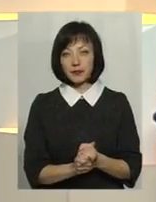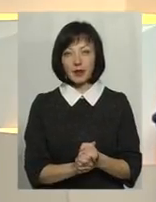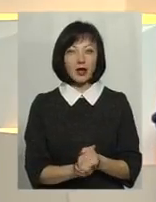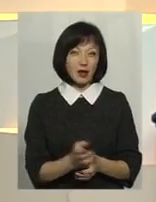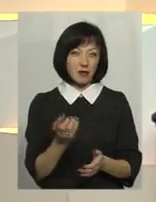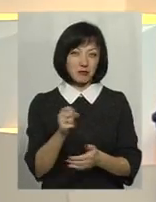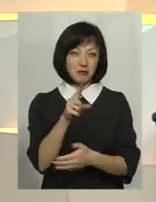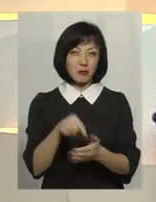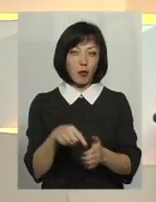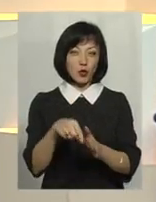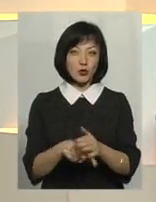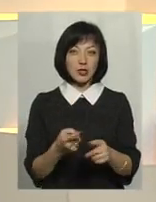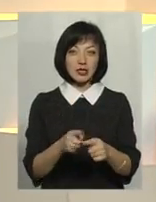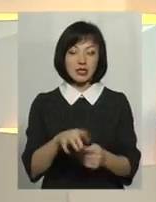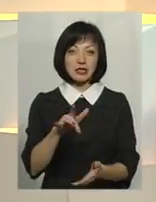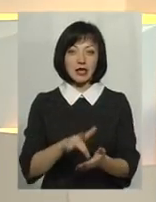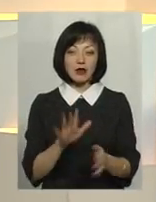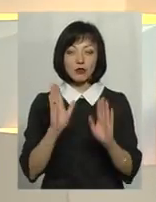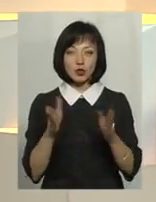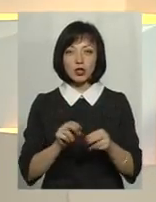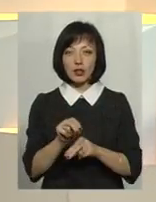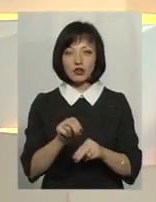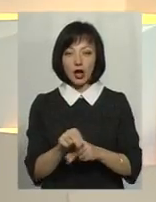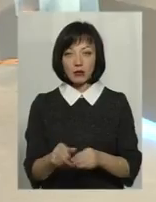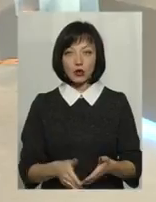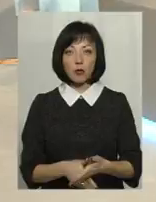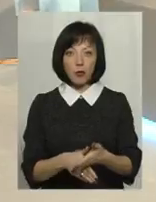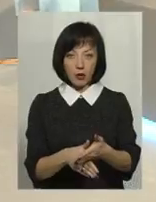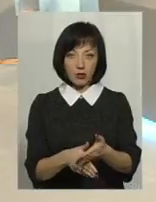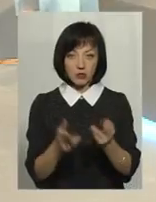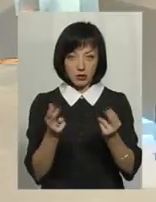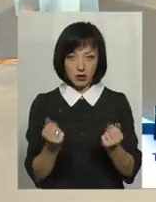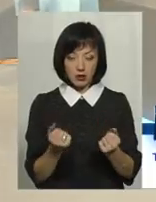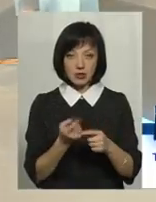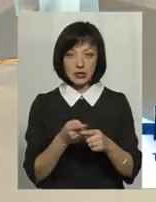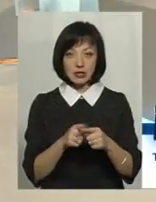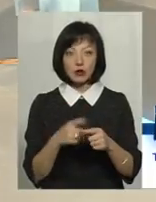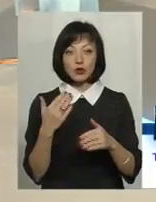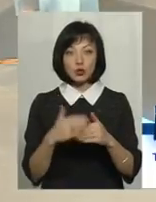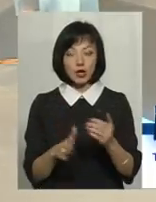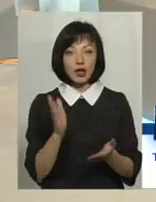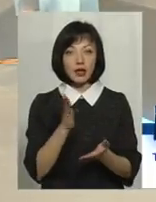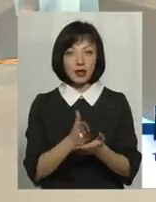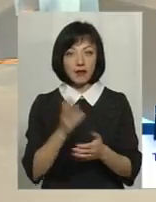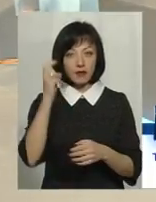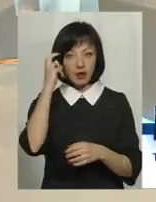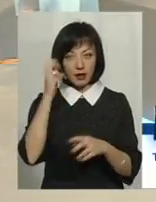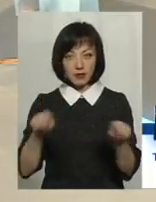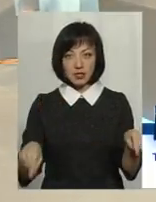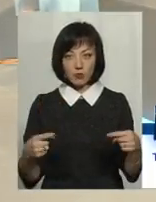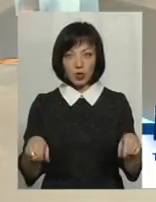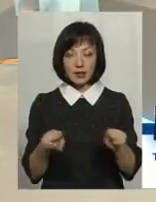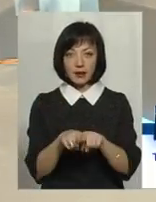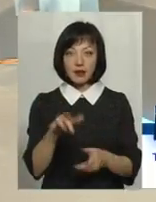це такий собі центр, де навчатимуть, допомагатимуть. Вже є в Києві створений